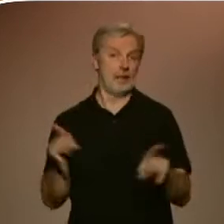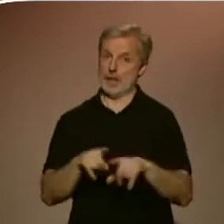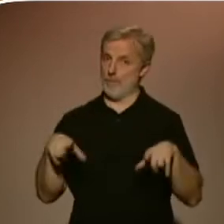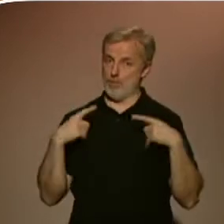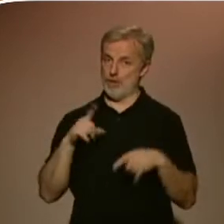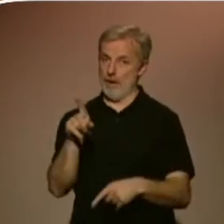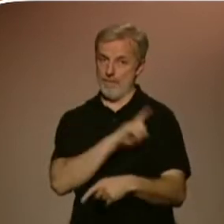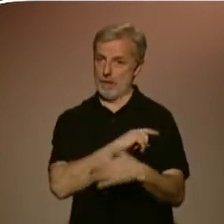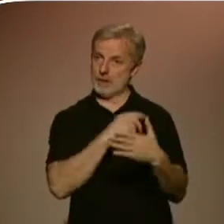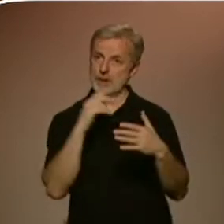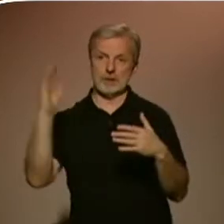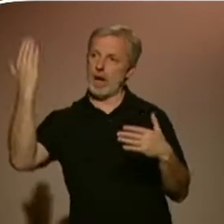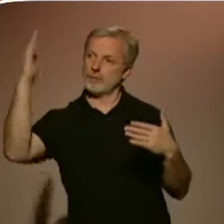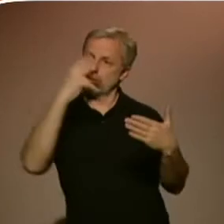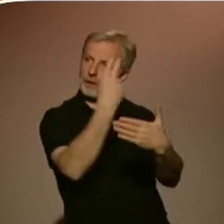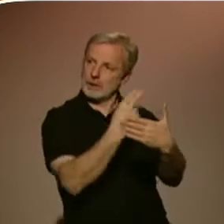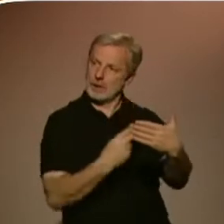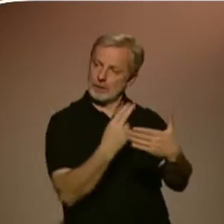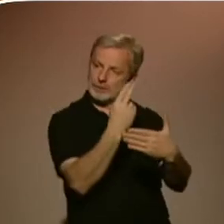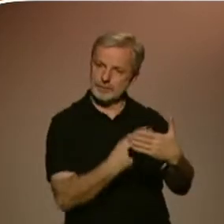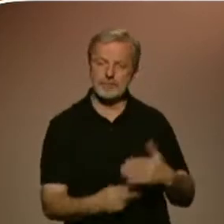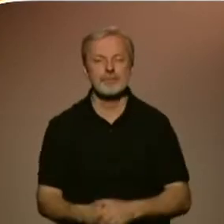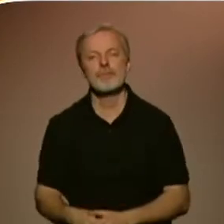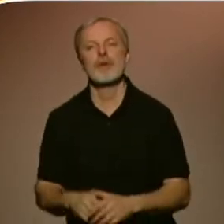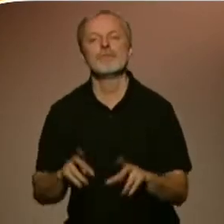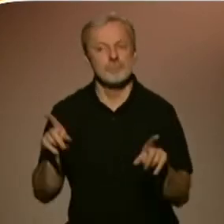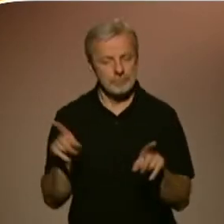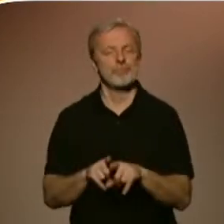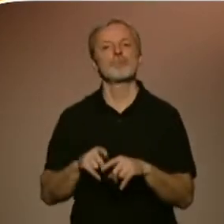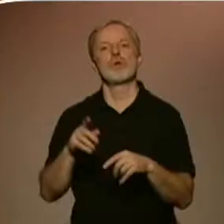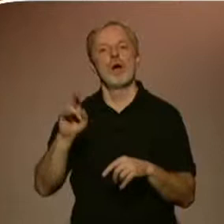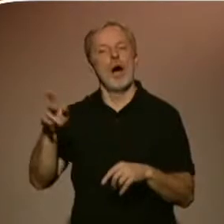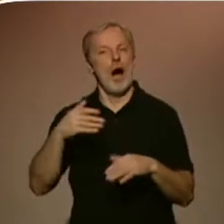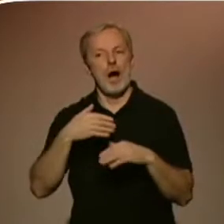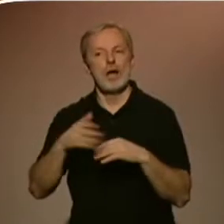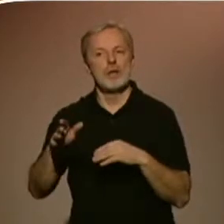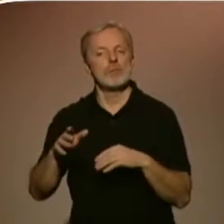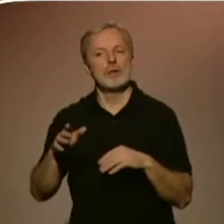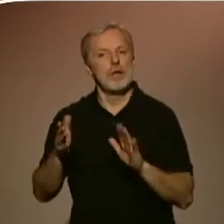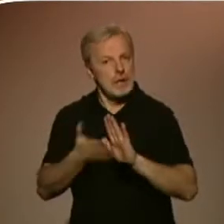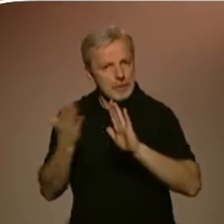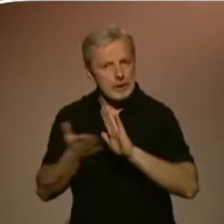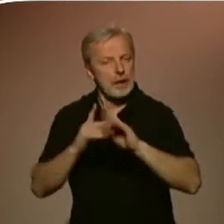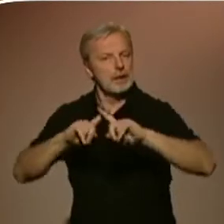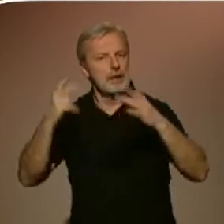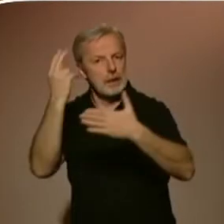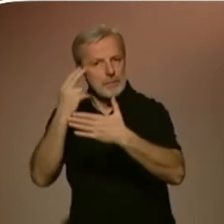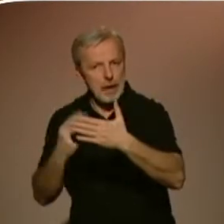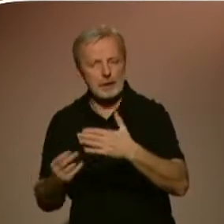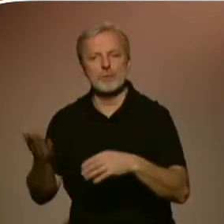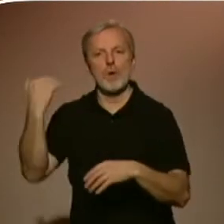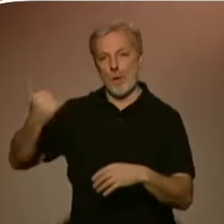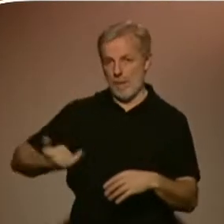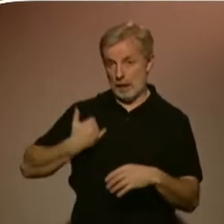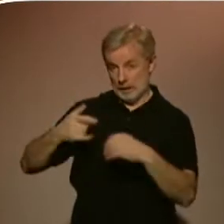Rembrandtovu práci, kdy první jeho autoportréty známe ze 17-18 let, kdy byl vlastně studentem, potom třeba v 35, kdy byl